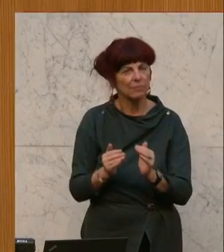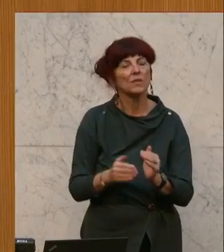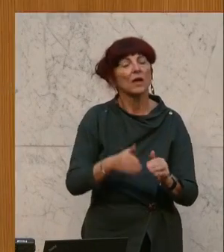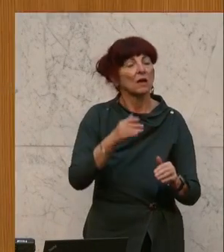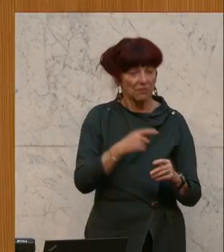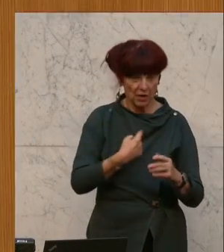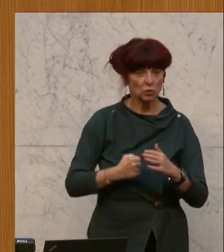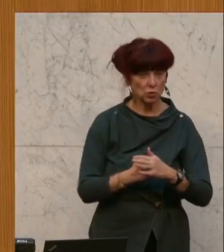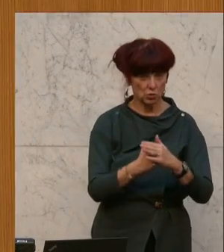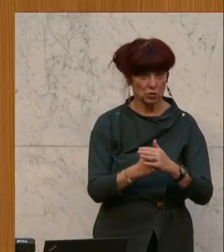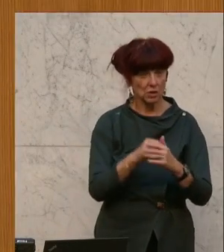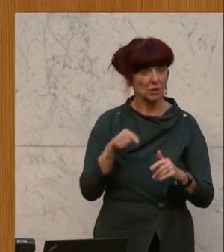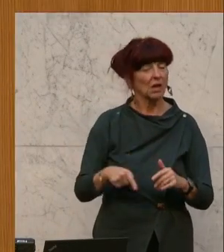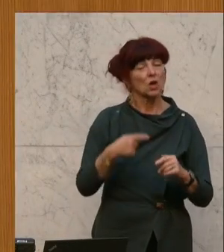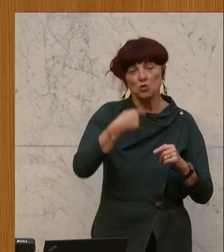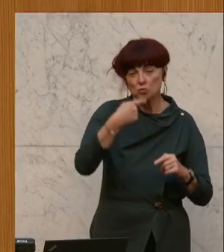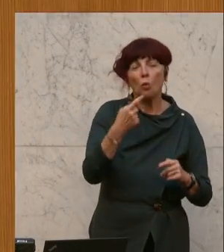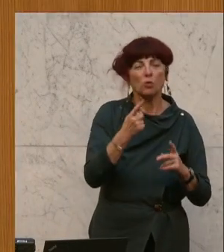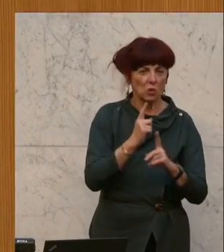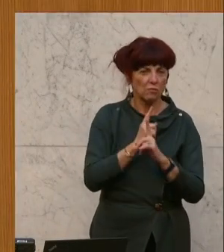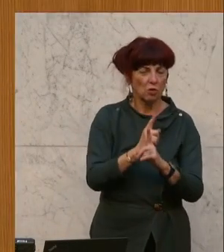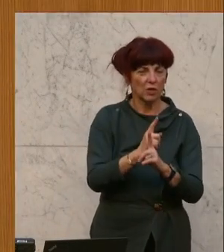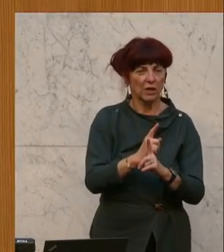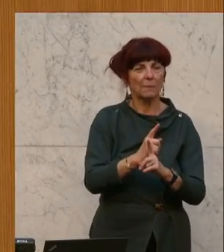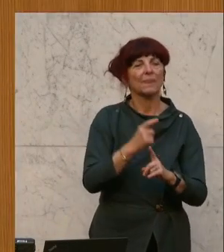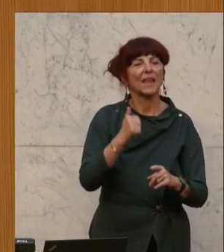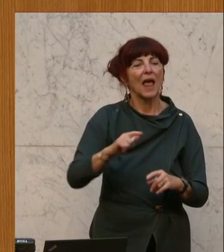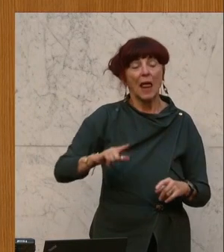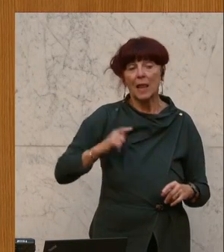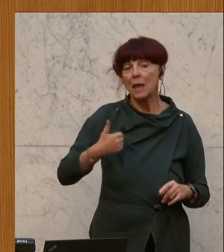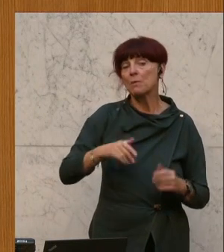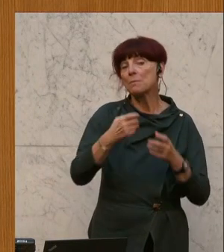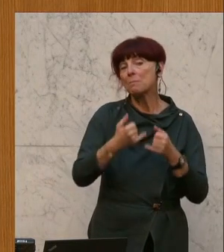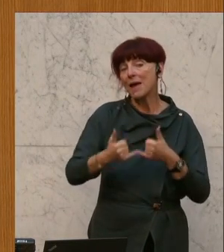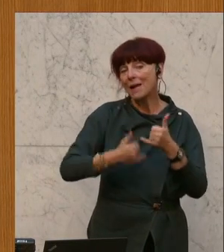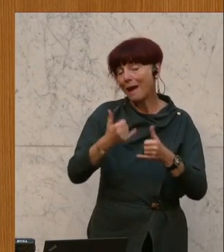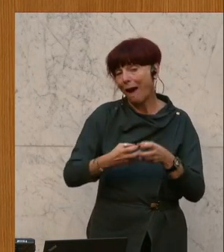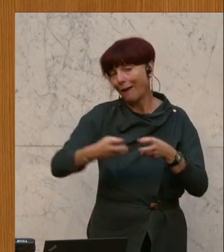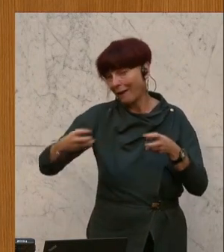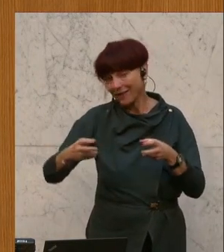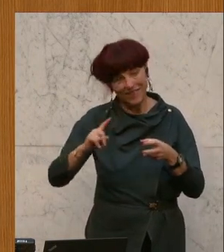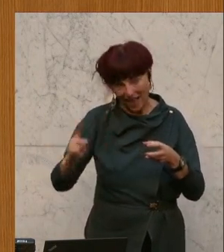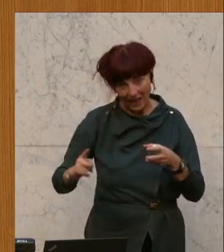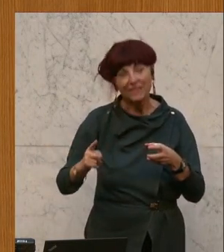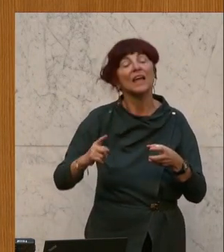leben sollte. Es kommt nicht darauf an, dem Leben mehr Jahre zu geben, sondern den Jahren mehr Leben. Dankeschön.